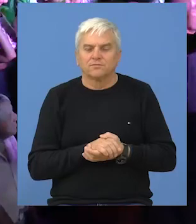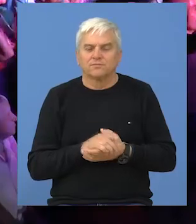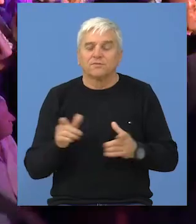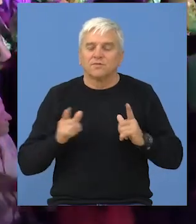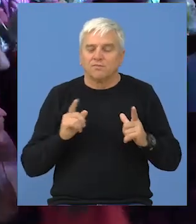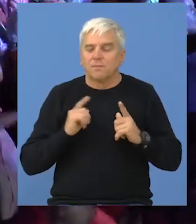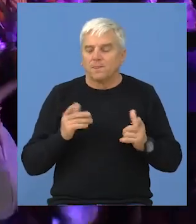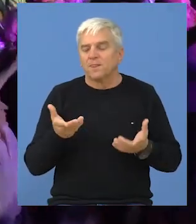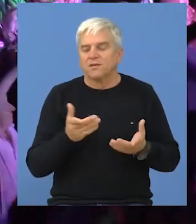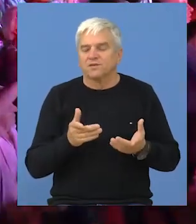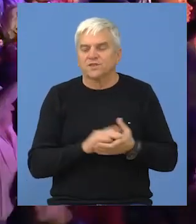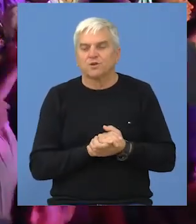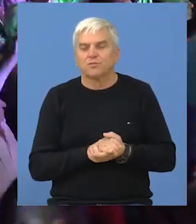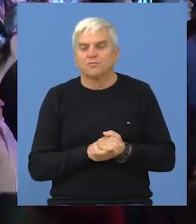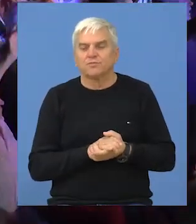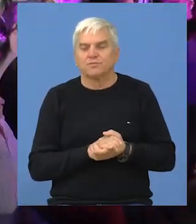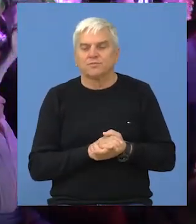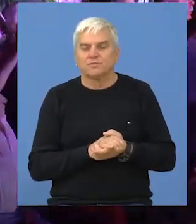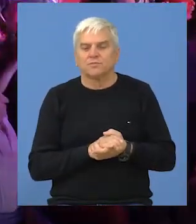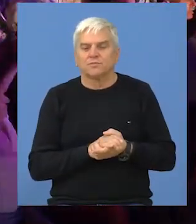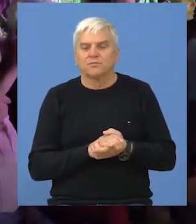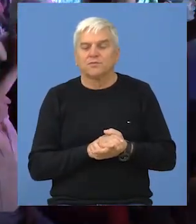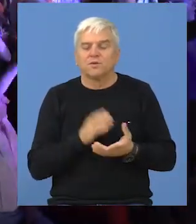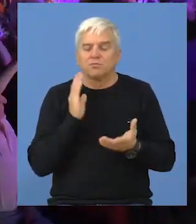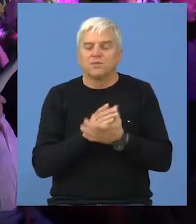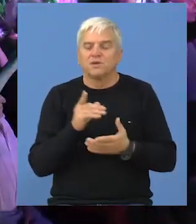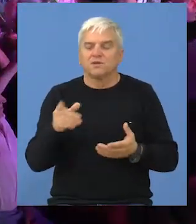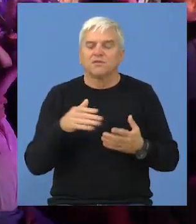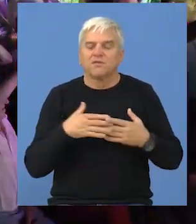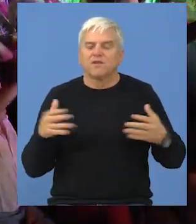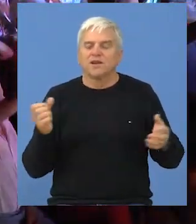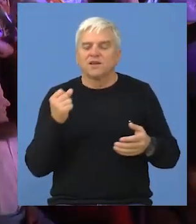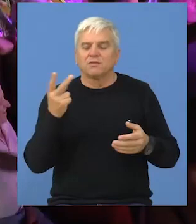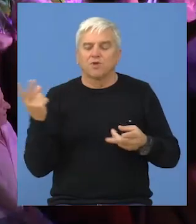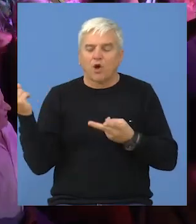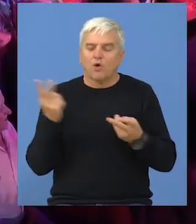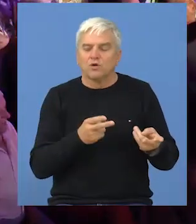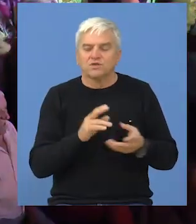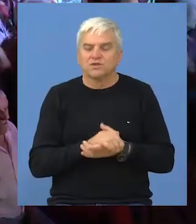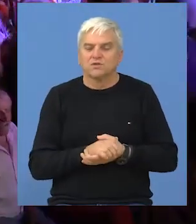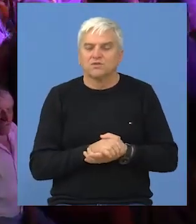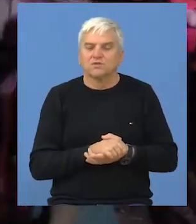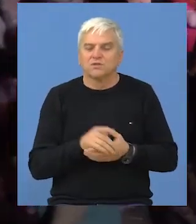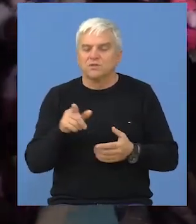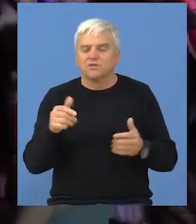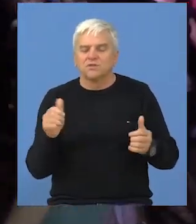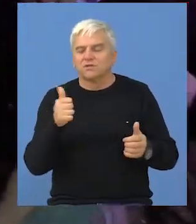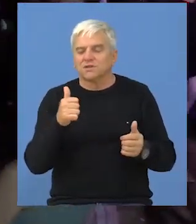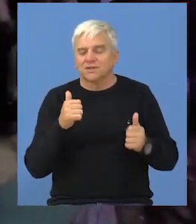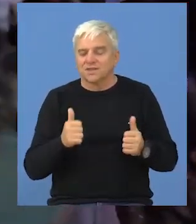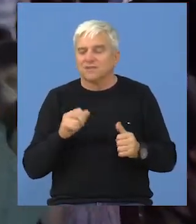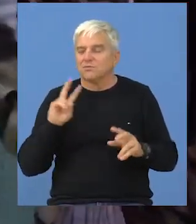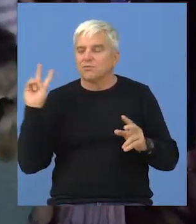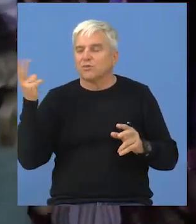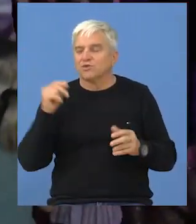Tako da očekujemo da će biti velik broj posetilaca, upravo ih i